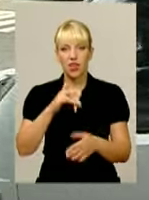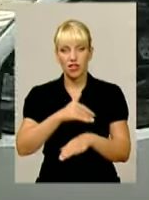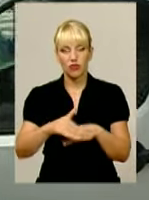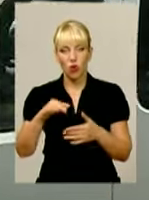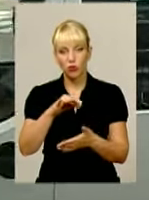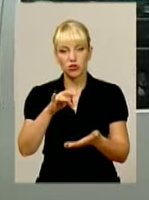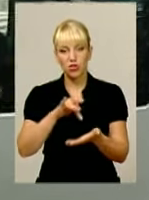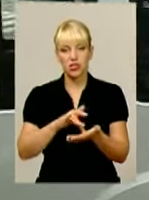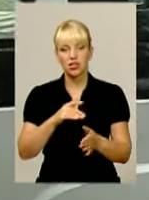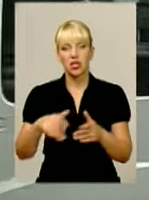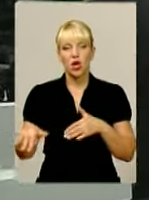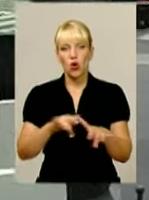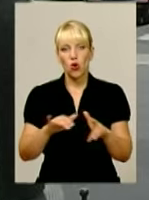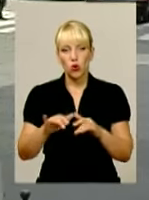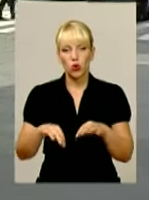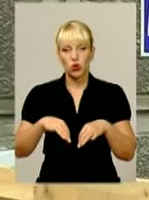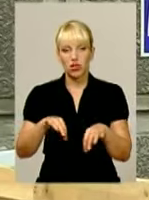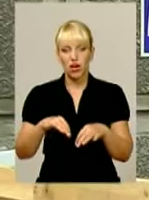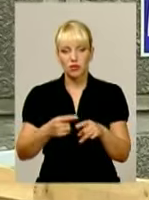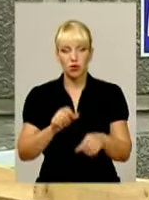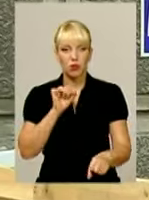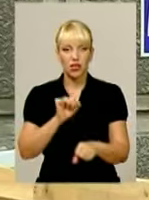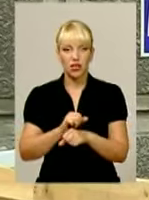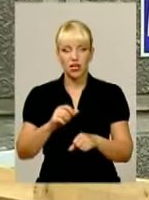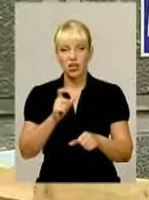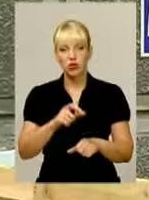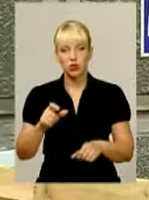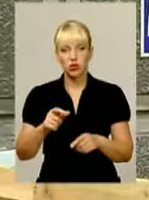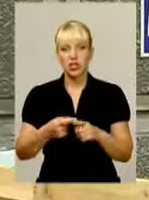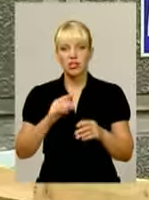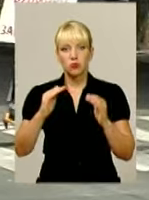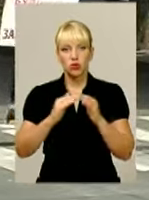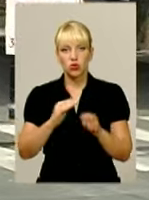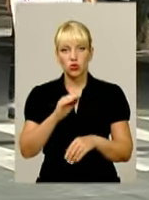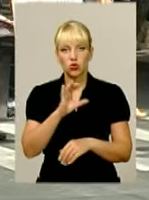обласного центру. Рух транспорту перекрили мешканці будинку, що на Соборній 44-1.